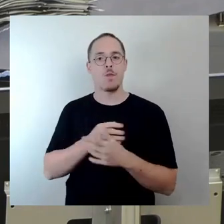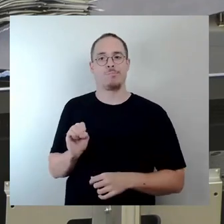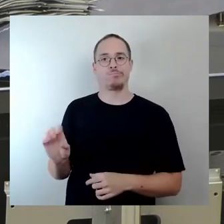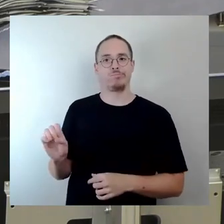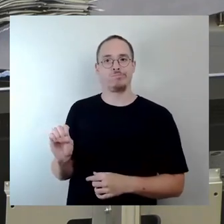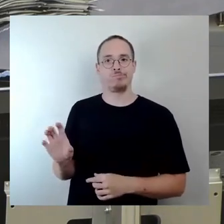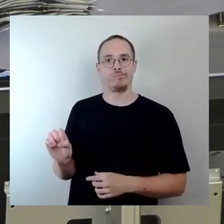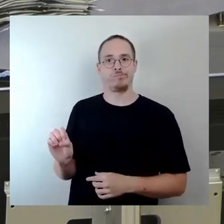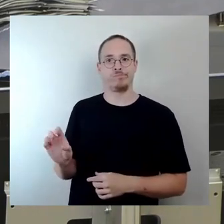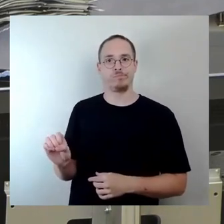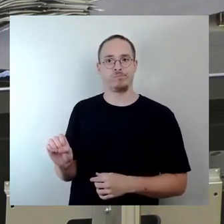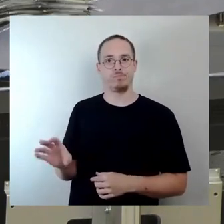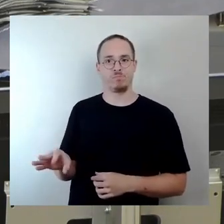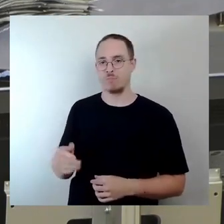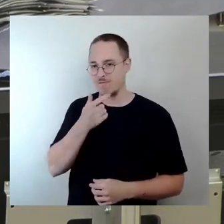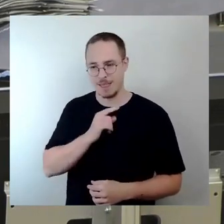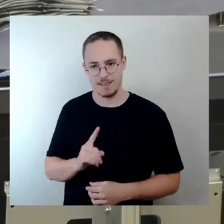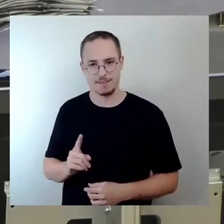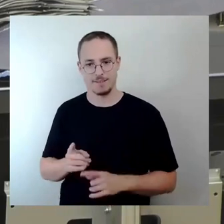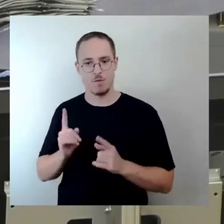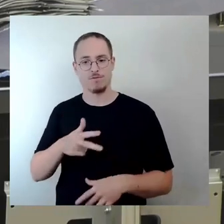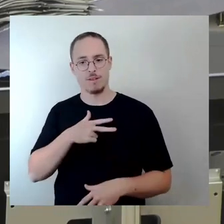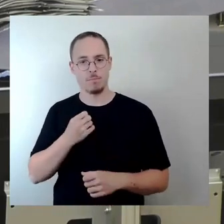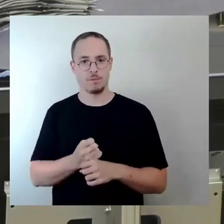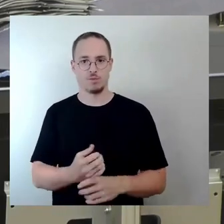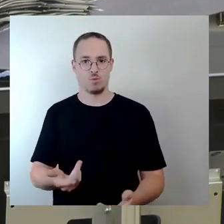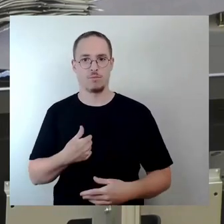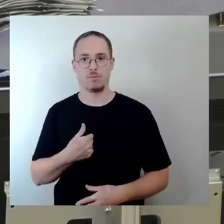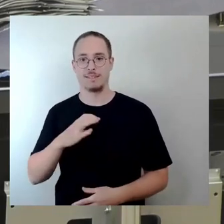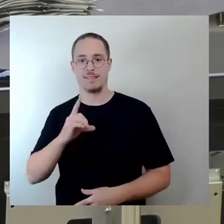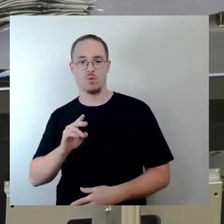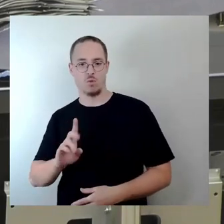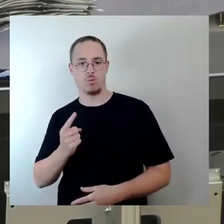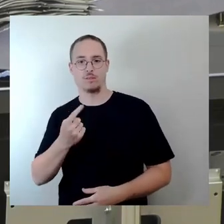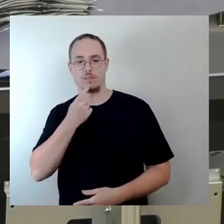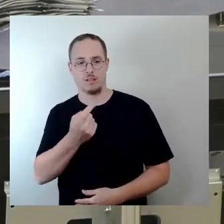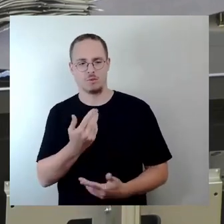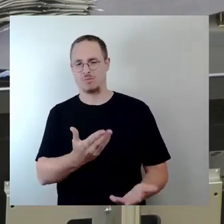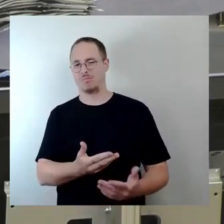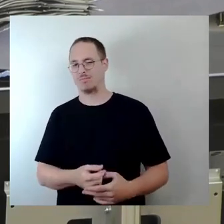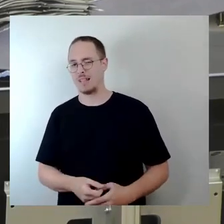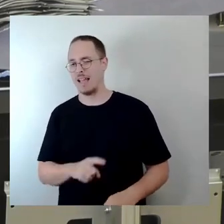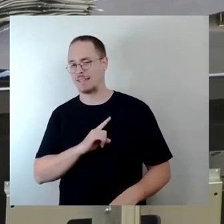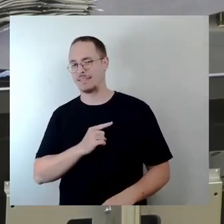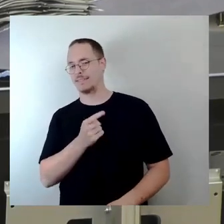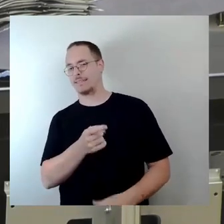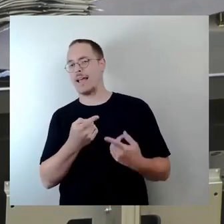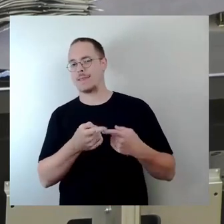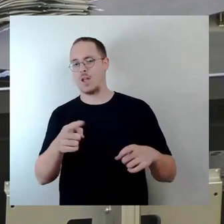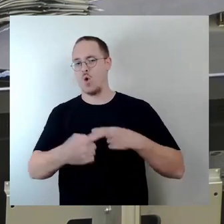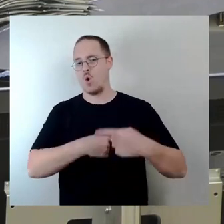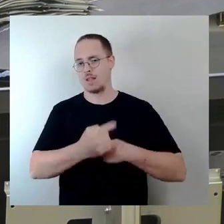da ist bei mir die Überzeugung noch nicht so angekommen. Aber wie gesagt, die sollten ja noch eine andere Rolle spielen. Aber